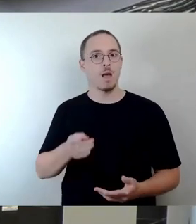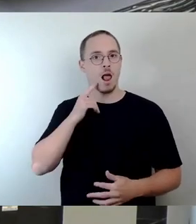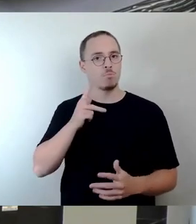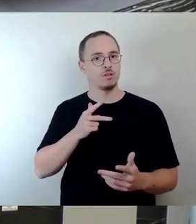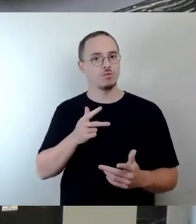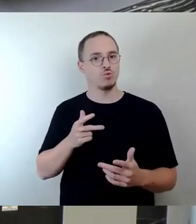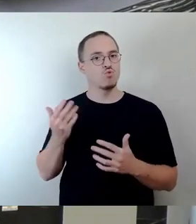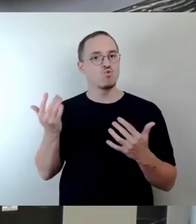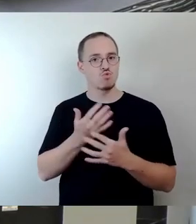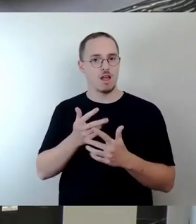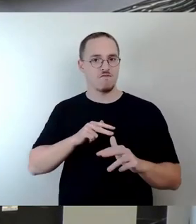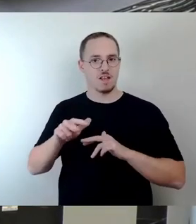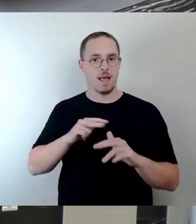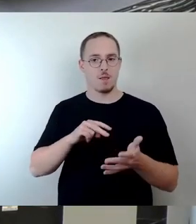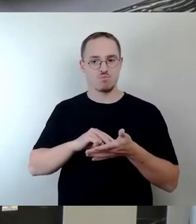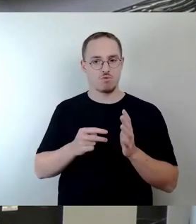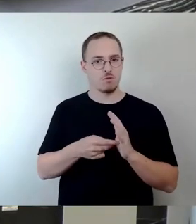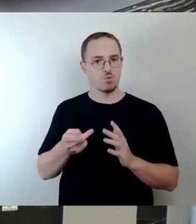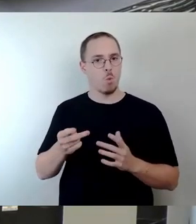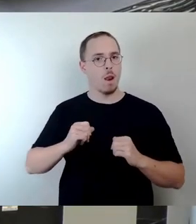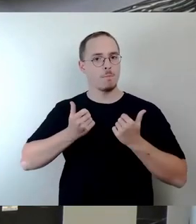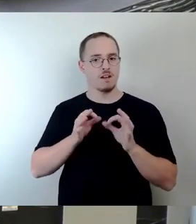sehen die ersten Ergebnisse bereits auf unseren Straßen.